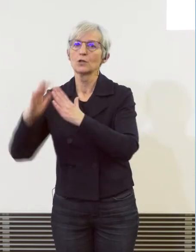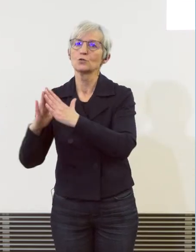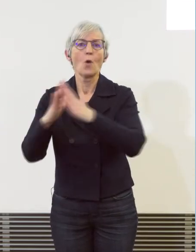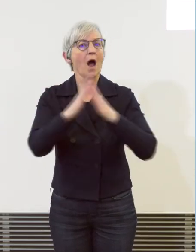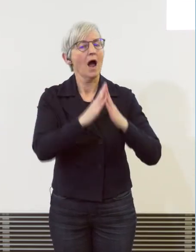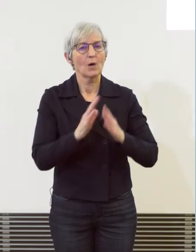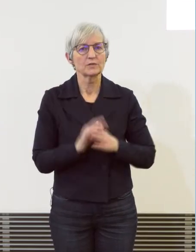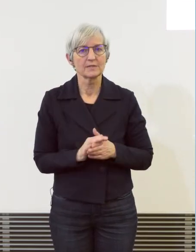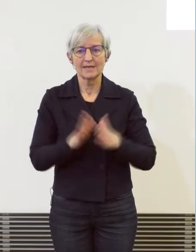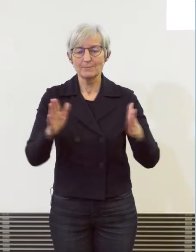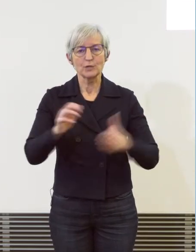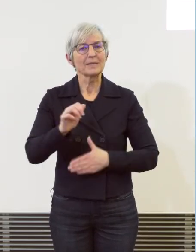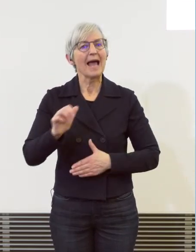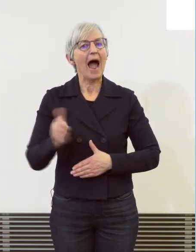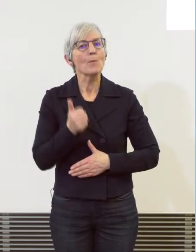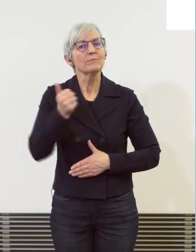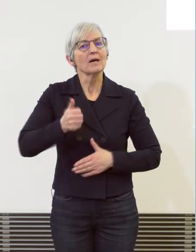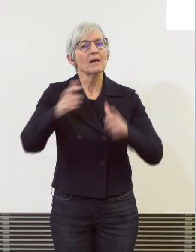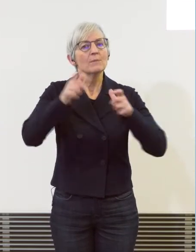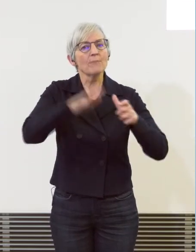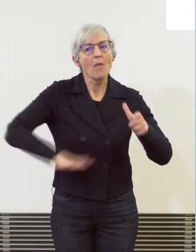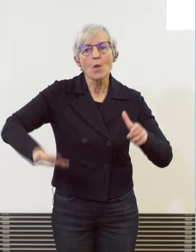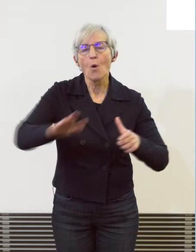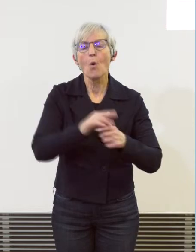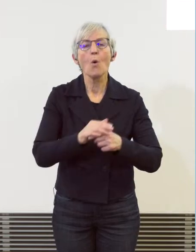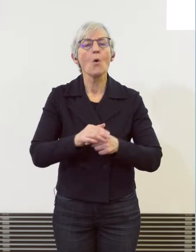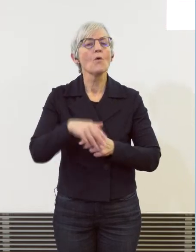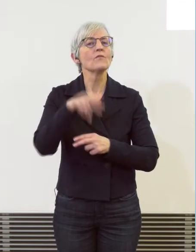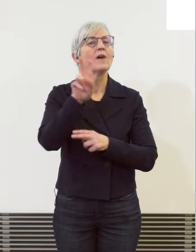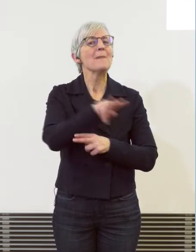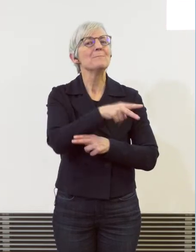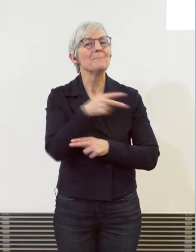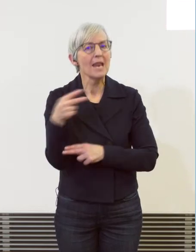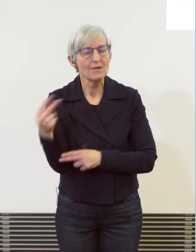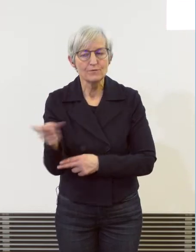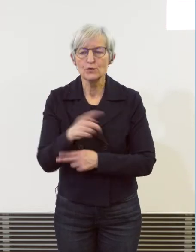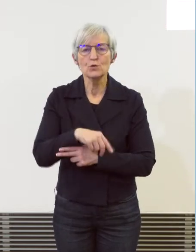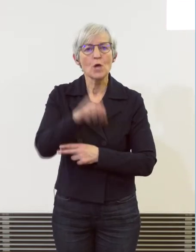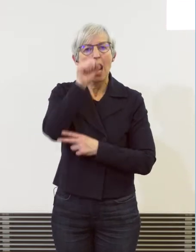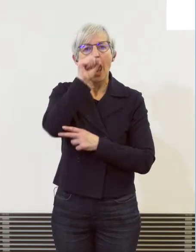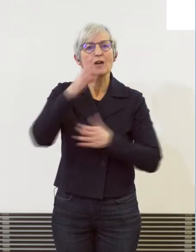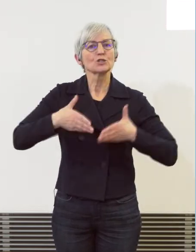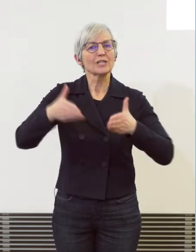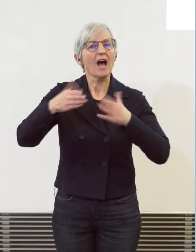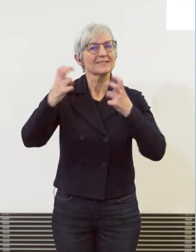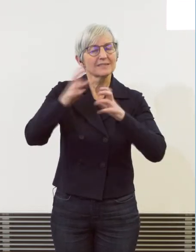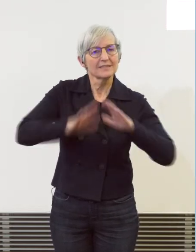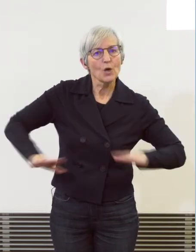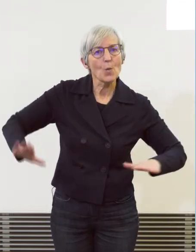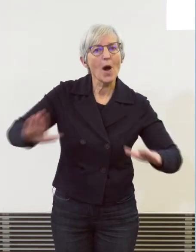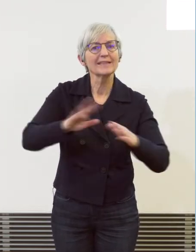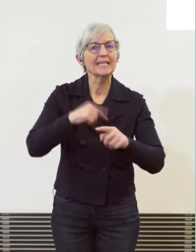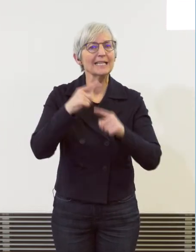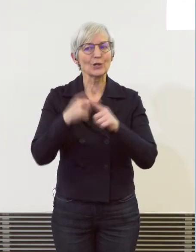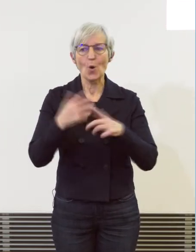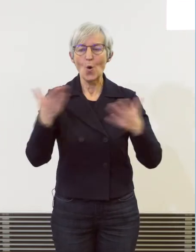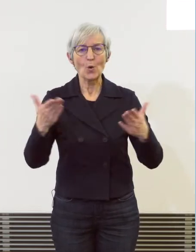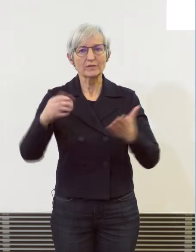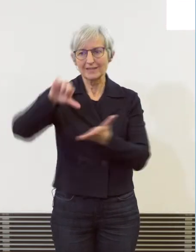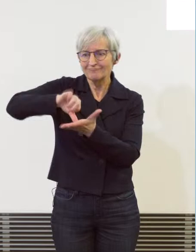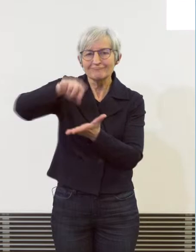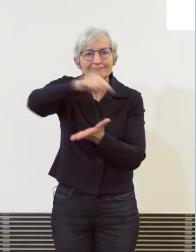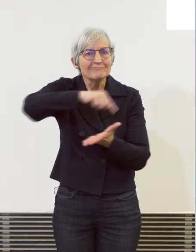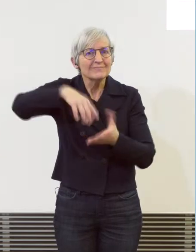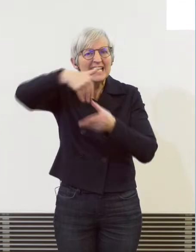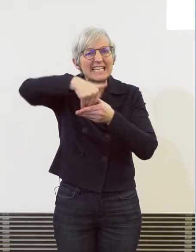rund um den Hauptbahnhof, um das Bellevue, im Langstrassenquartier und im Gebiet von den Ausgangsmöglichkeiten in der